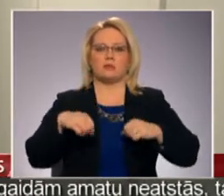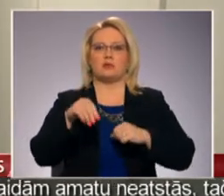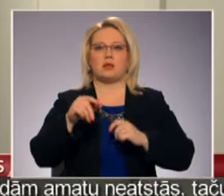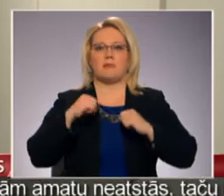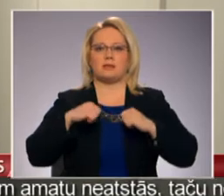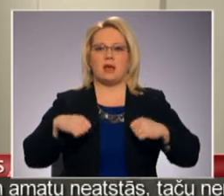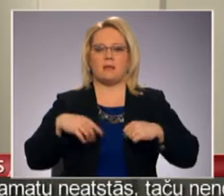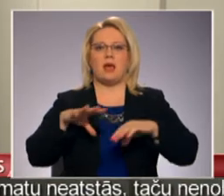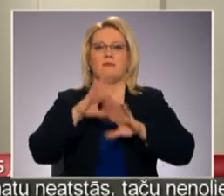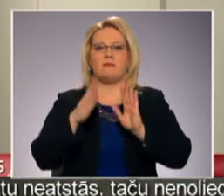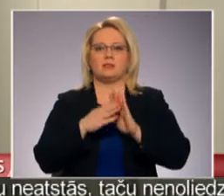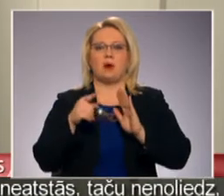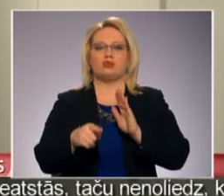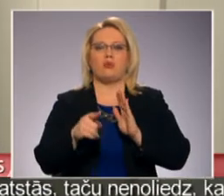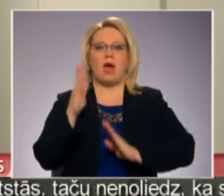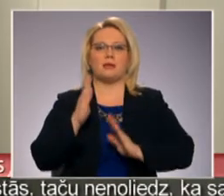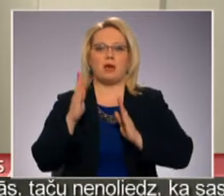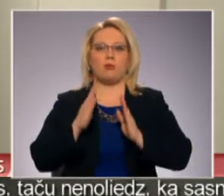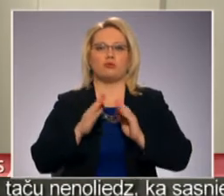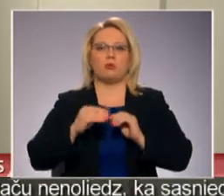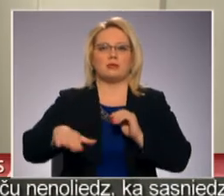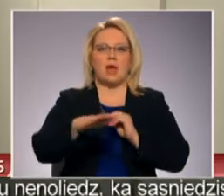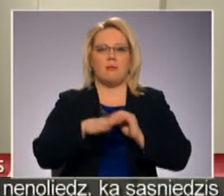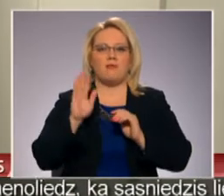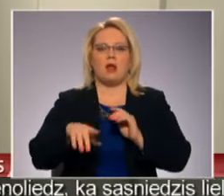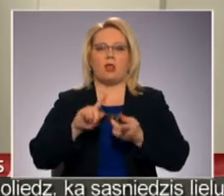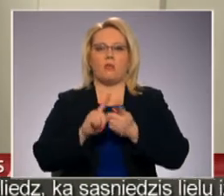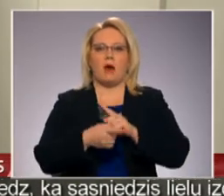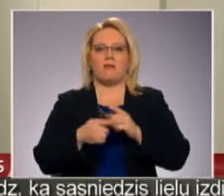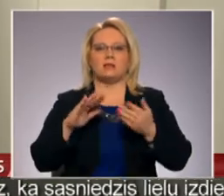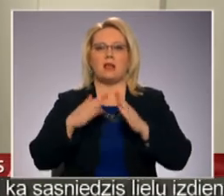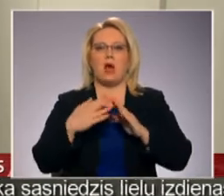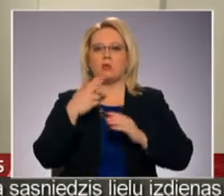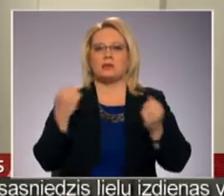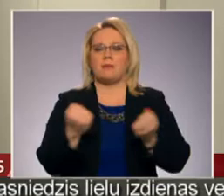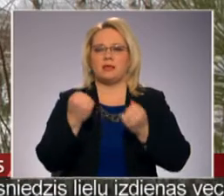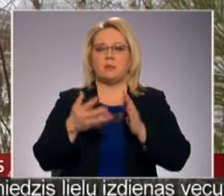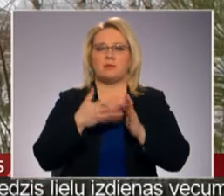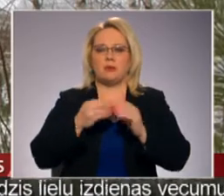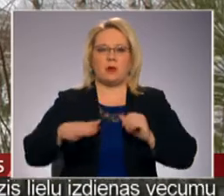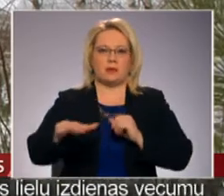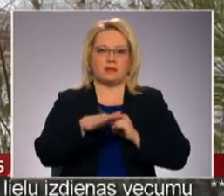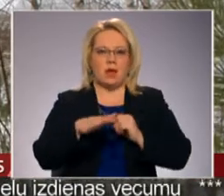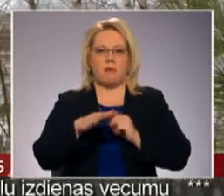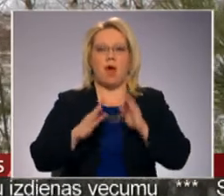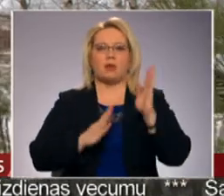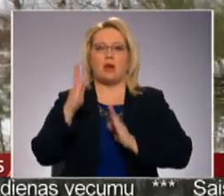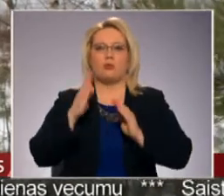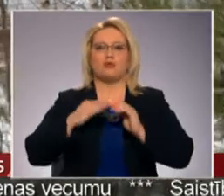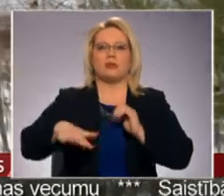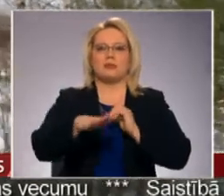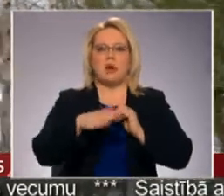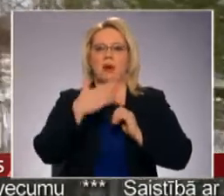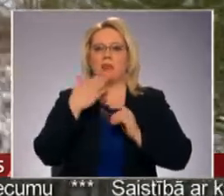dienestam, lai vispār šo aizaugušo zemi, tie ir teorētiski, ka mēs varētu pārvērst lauksaimniecība izmantojamā zemē atkal. Aizaugušās zemes nav